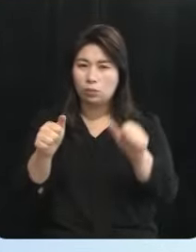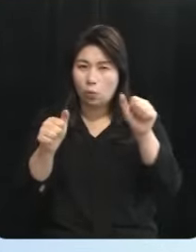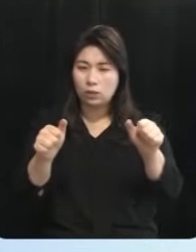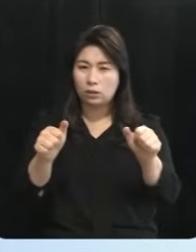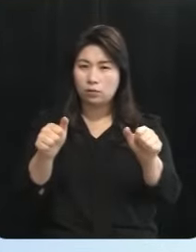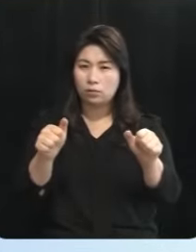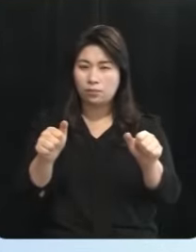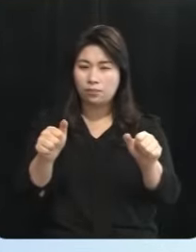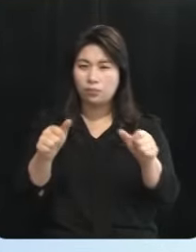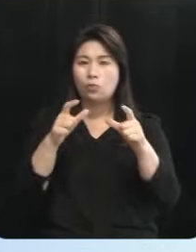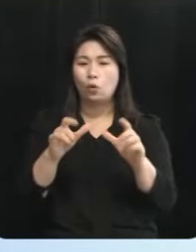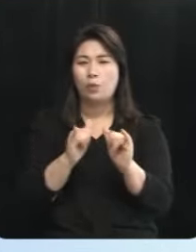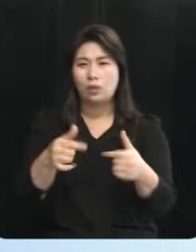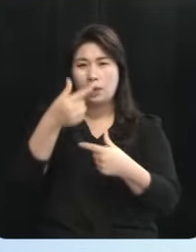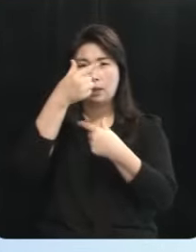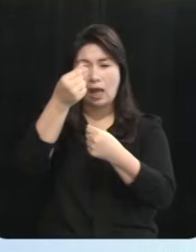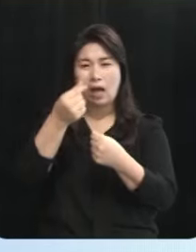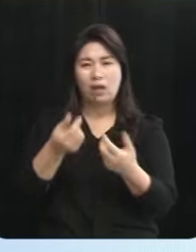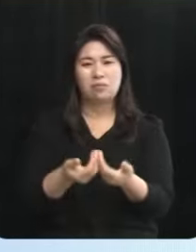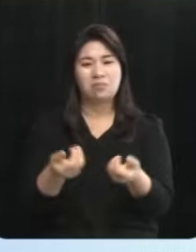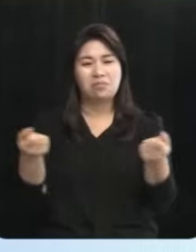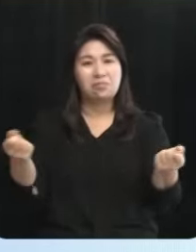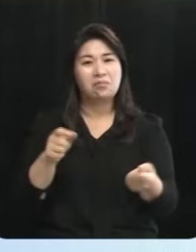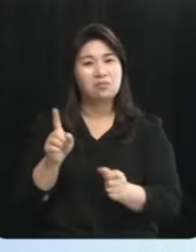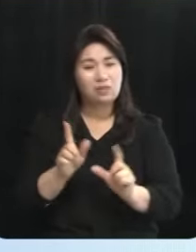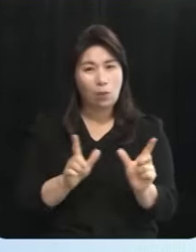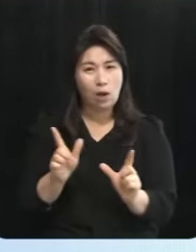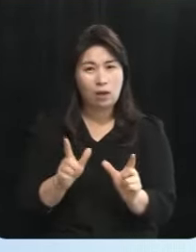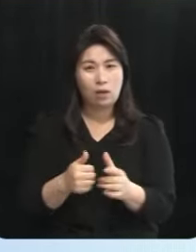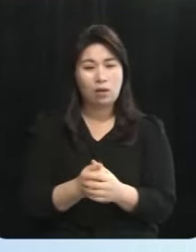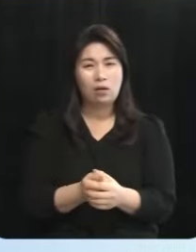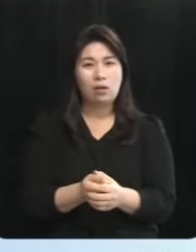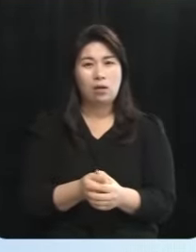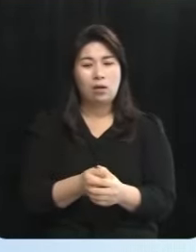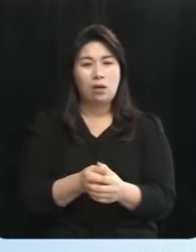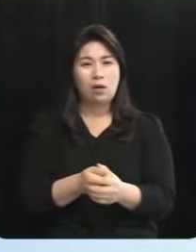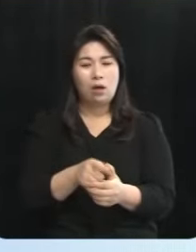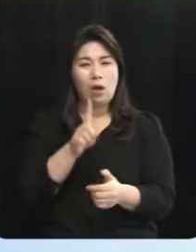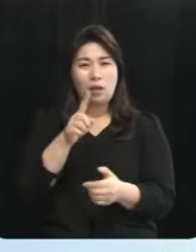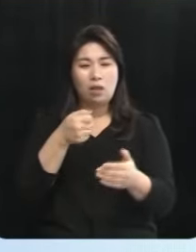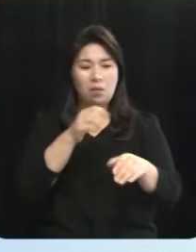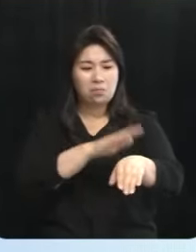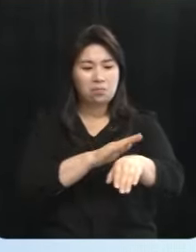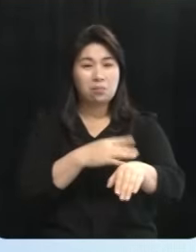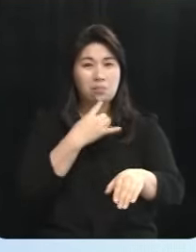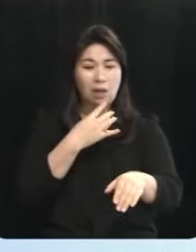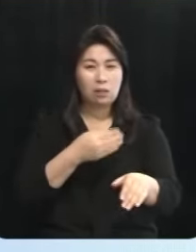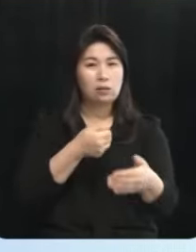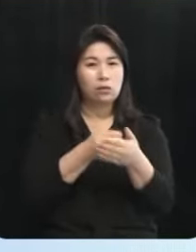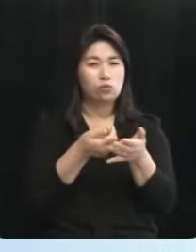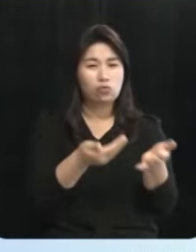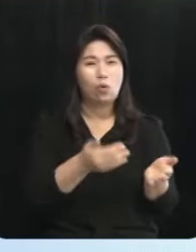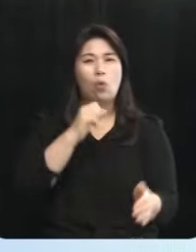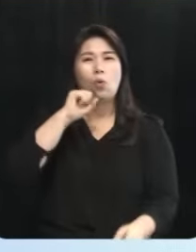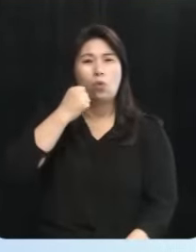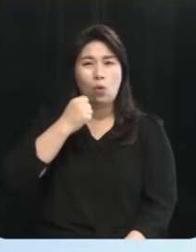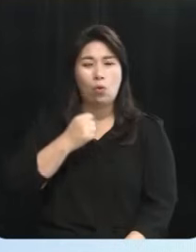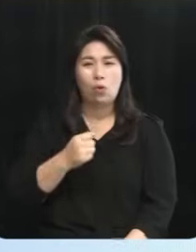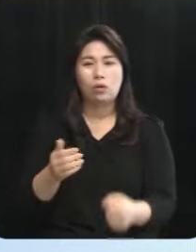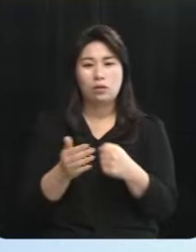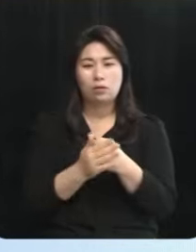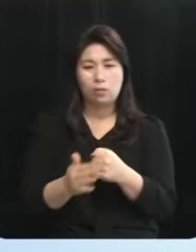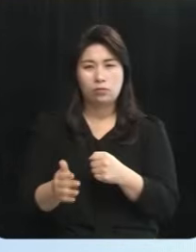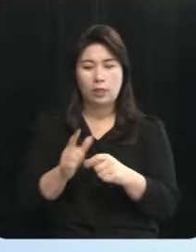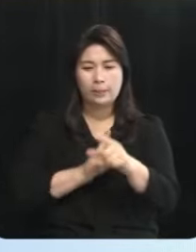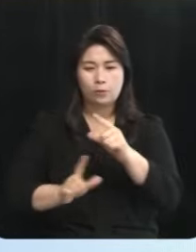도민들의 의견이 나눠져 있는 이 상황에서 한쪽 방향으로 가기 어렵다고 생각합니다 우선 신도 있는